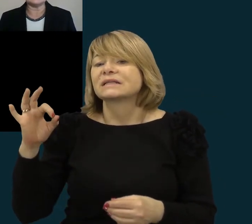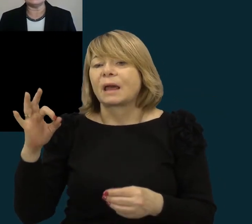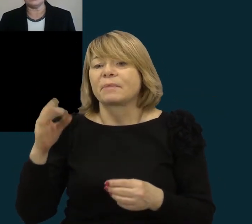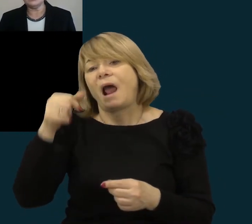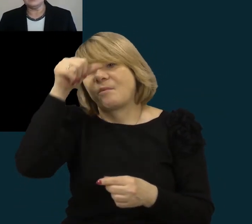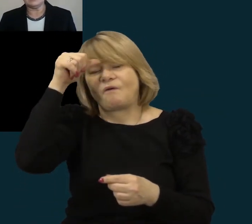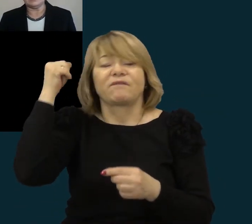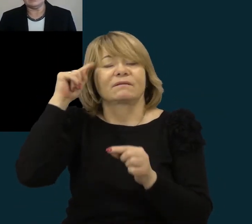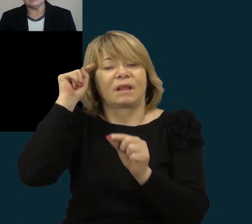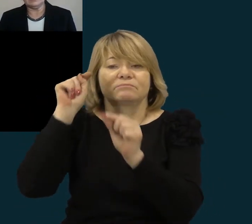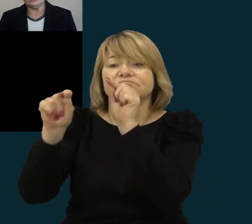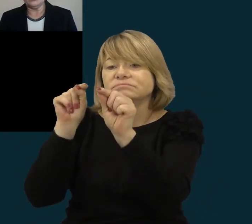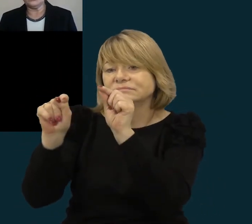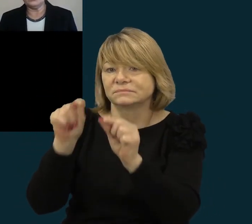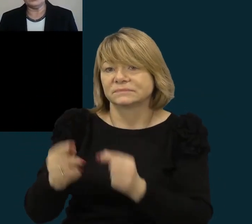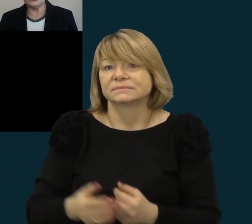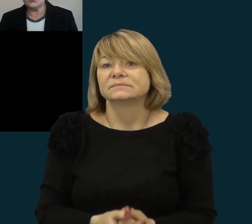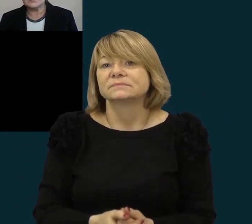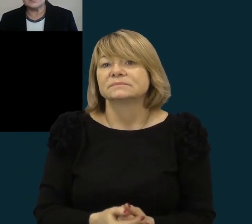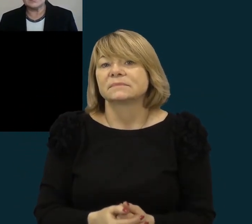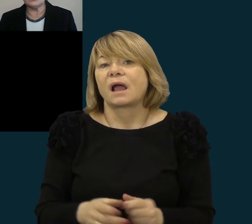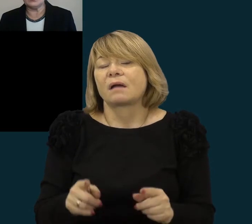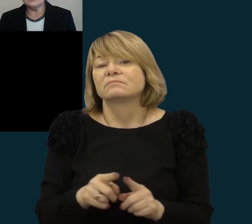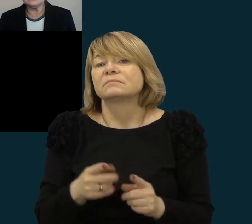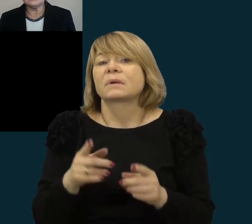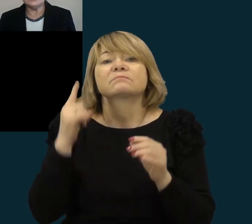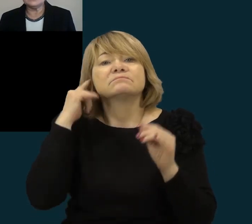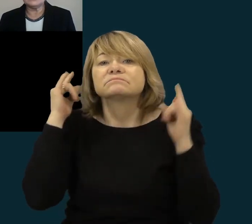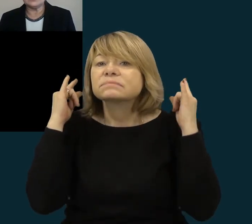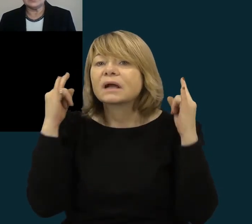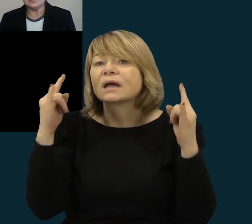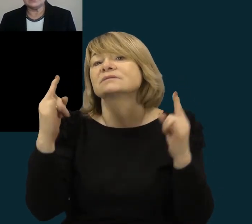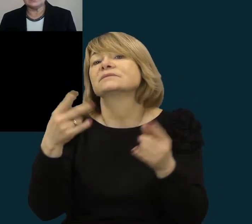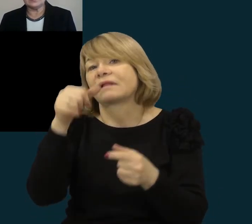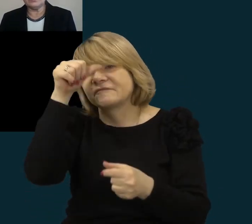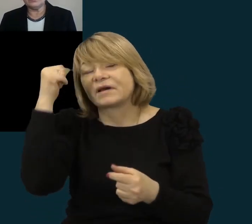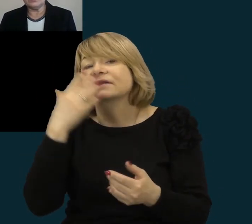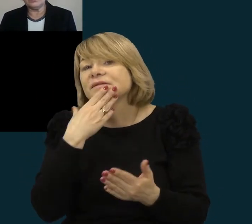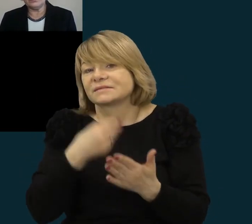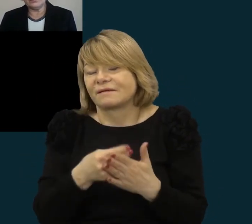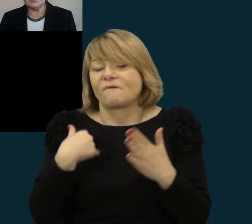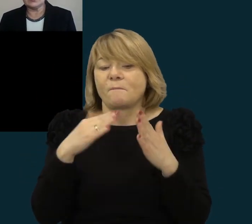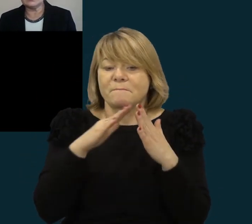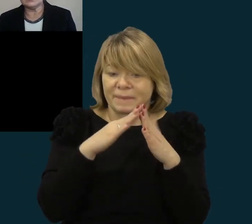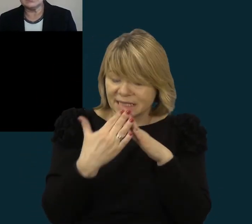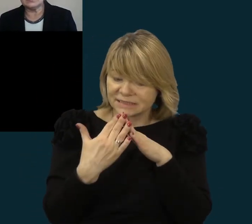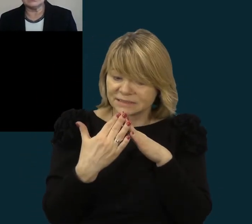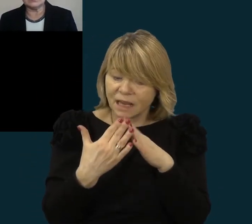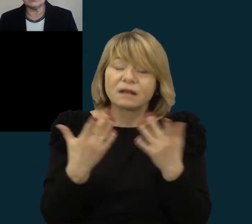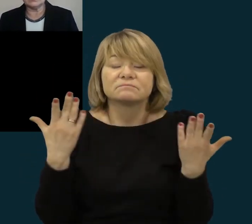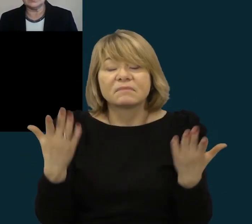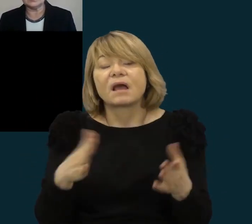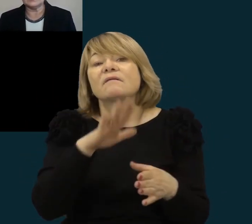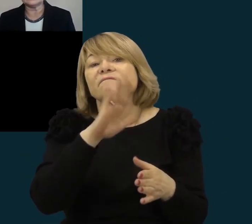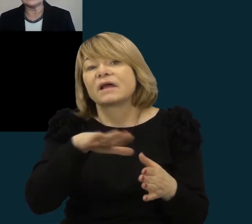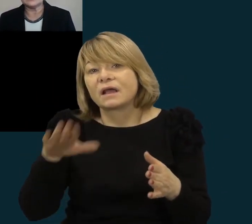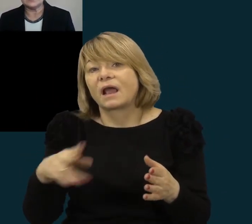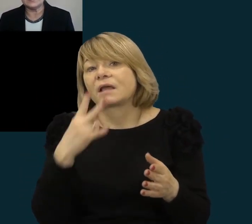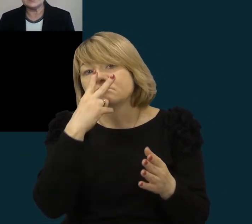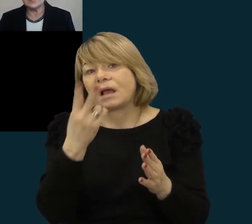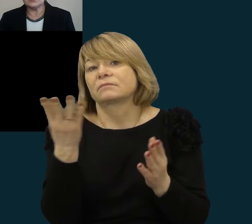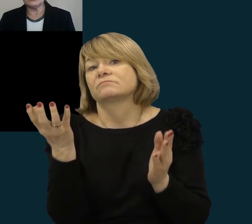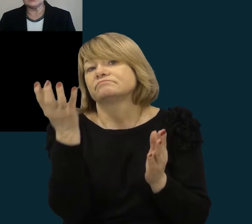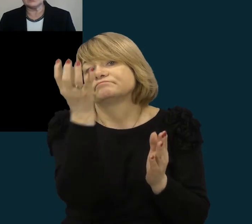garsinimo ar puoseleimo. Tai va, vaikai tiesiog ir kėlė tas